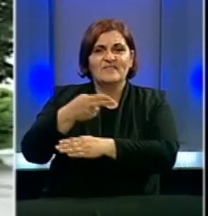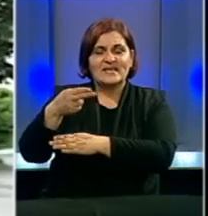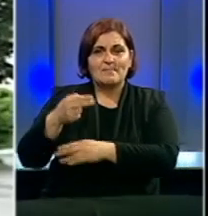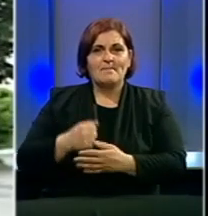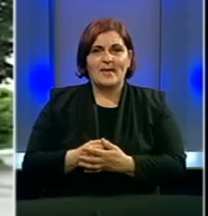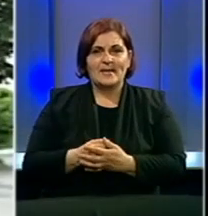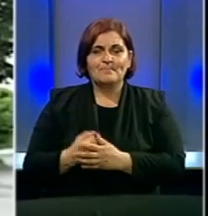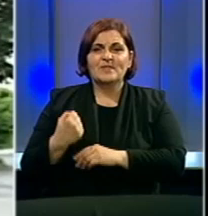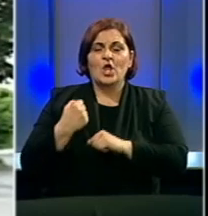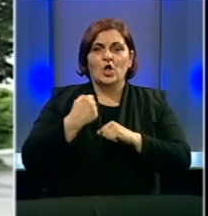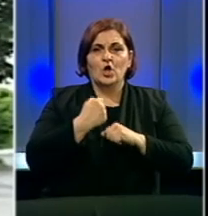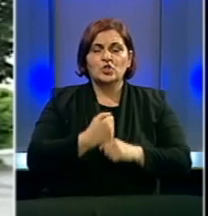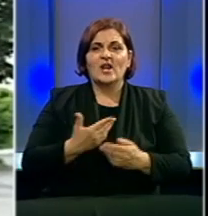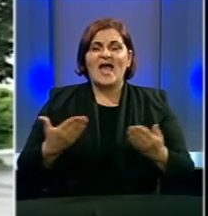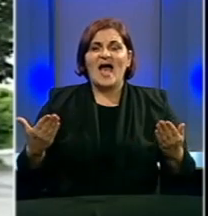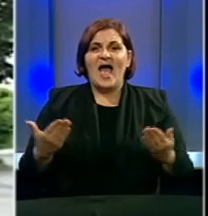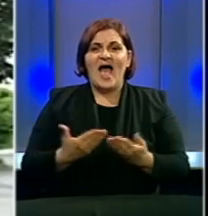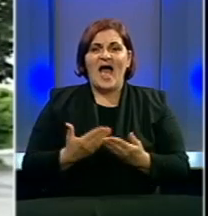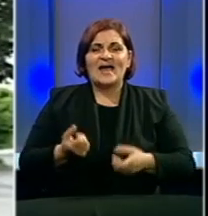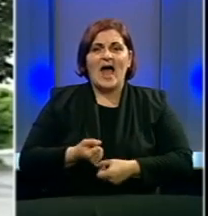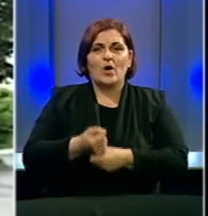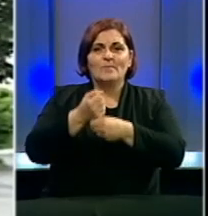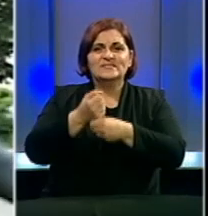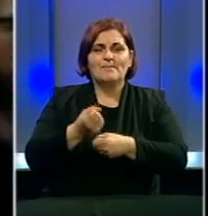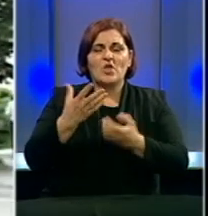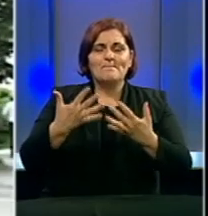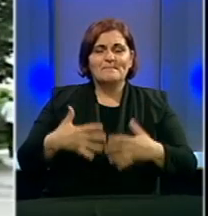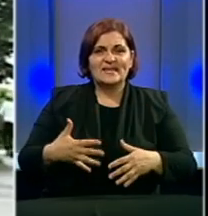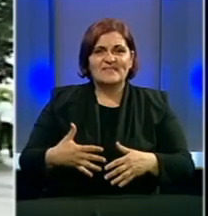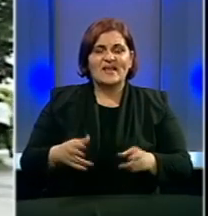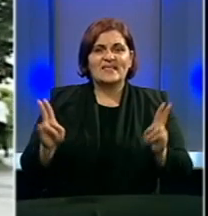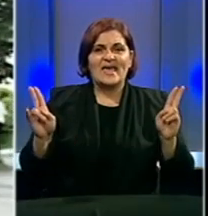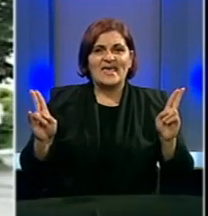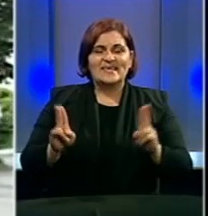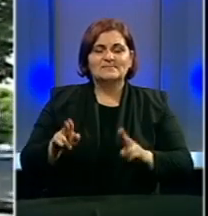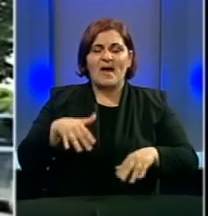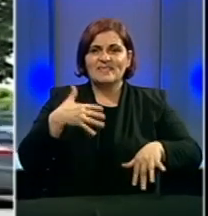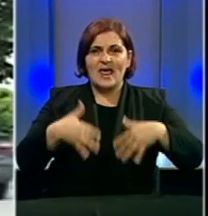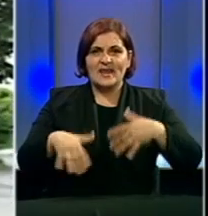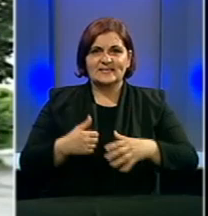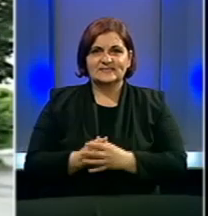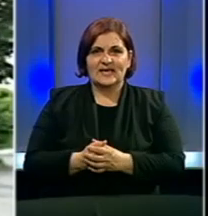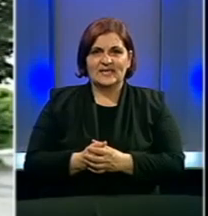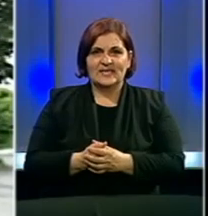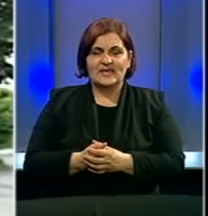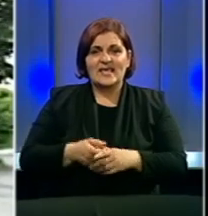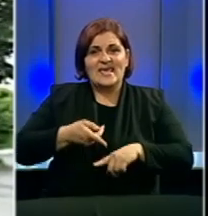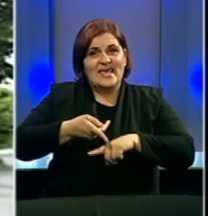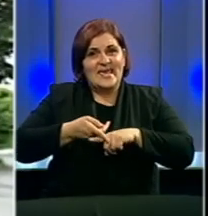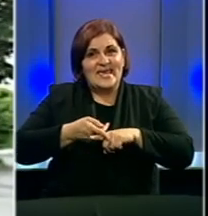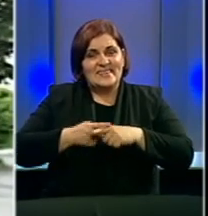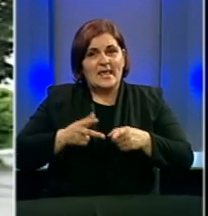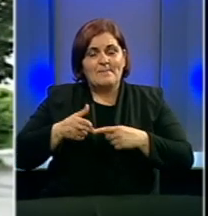donesena je kako bi se podržala privreda i smanjila nezaposlenost. Dijelimičan